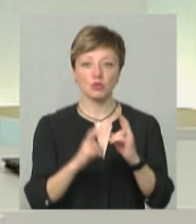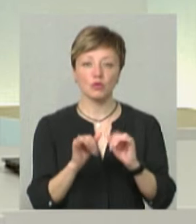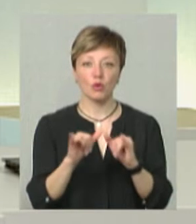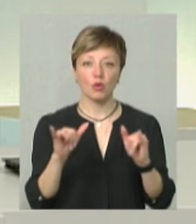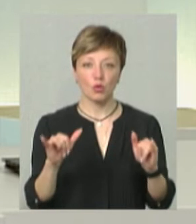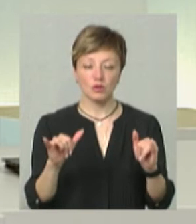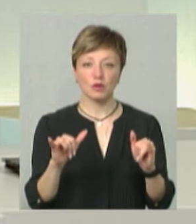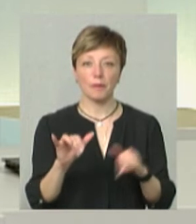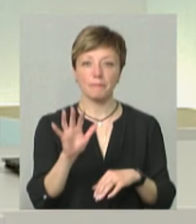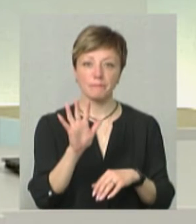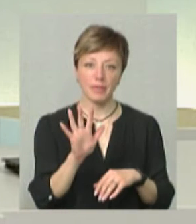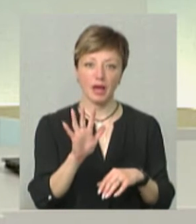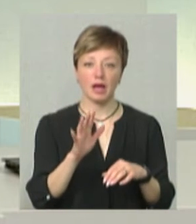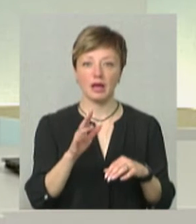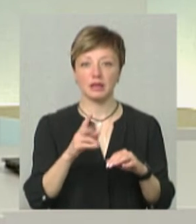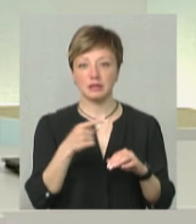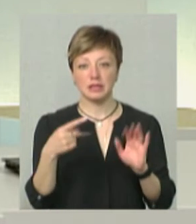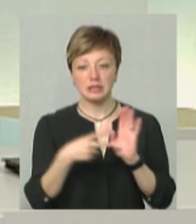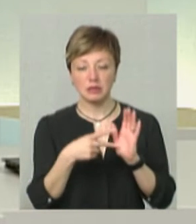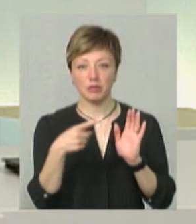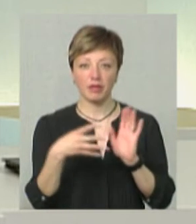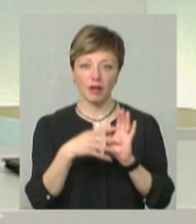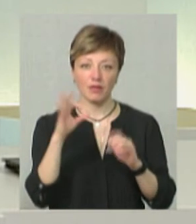-7-9 відсотків.